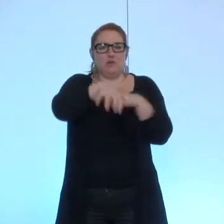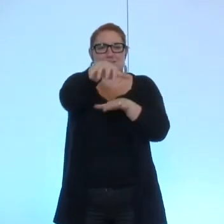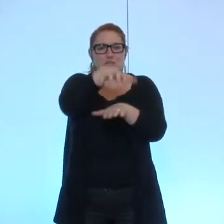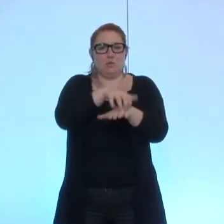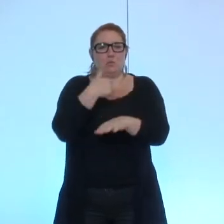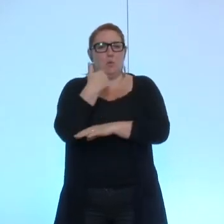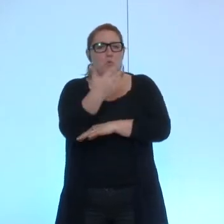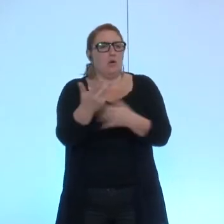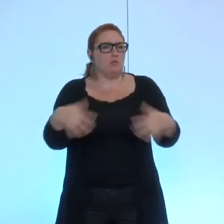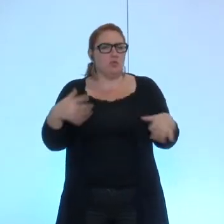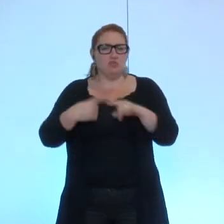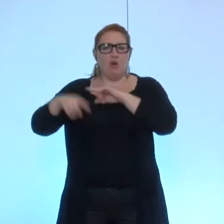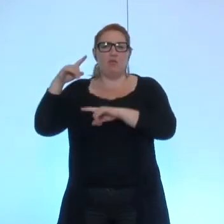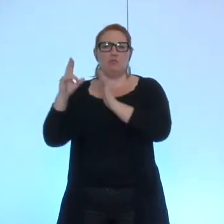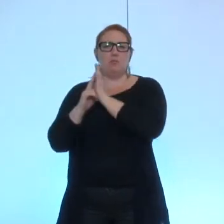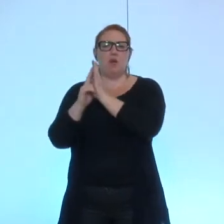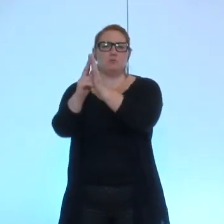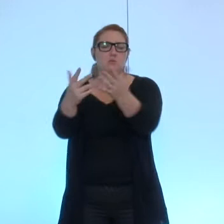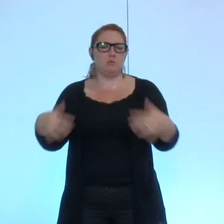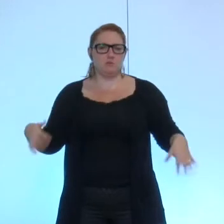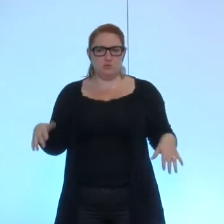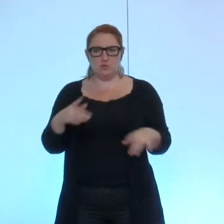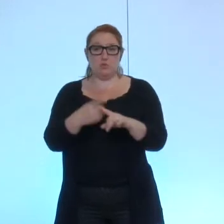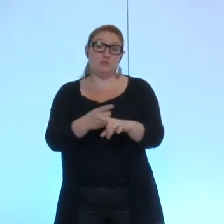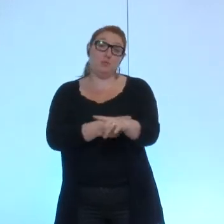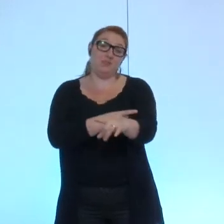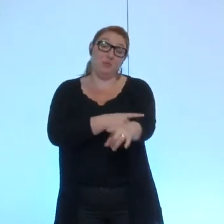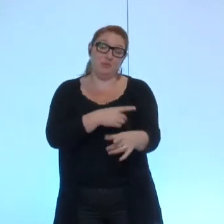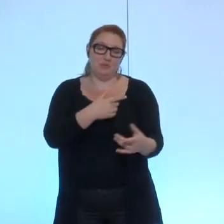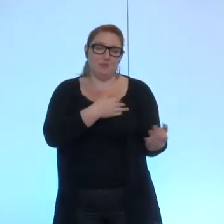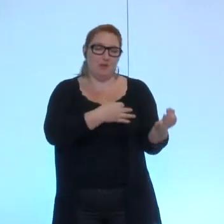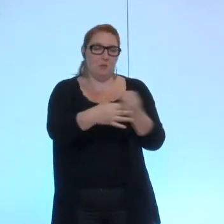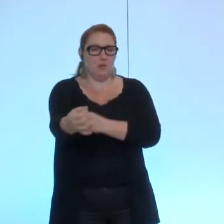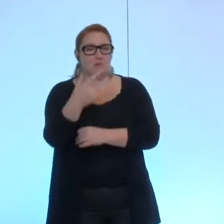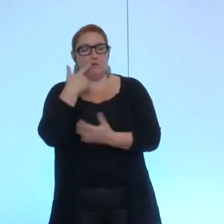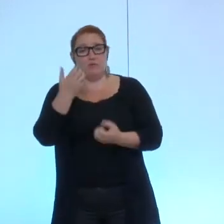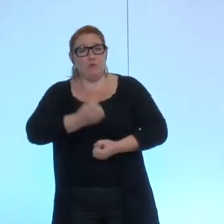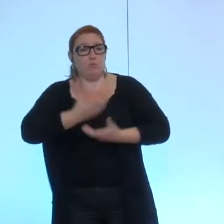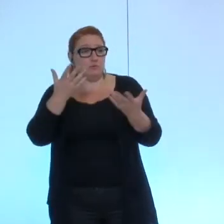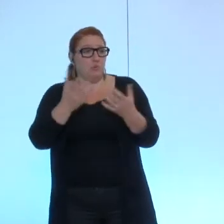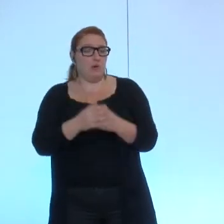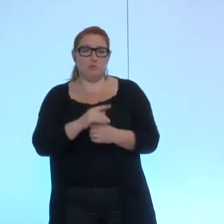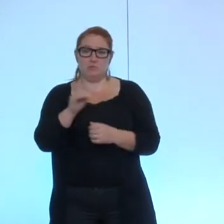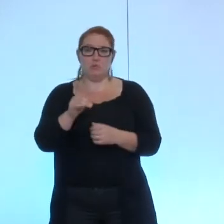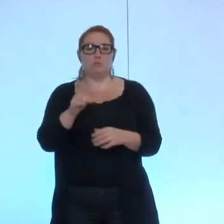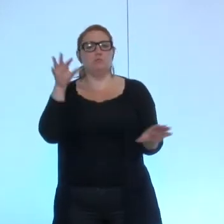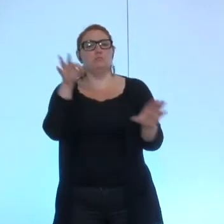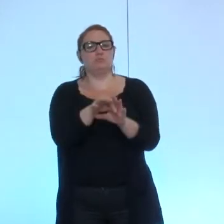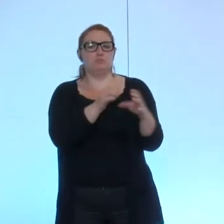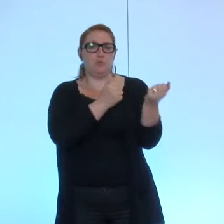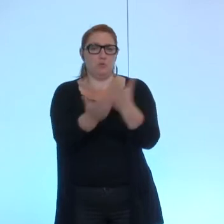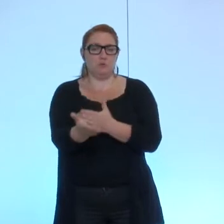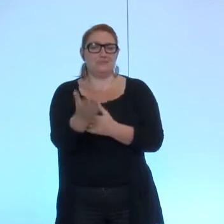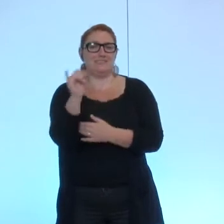a déjà fait l'objet d'ailleurs de précédentes délibérations puisque ça se fait au fur et à mesure y a-t-il des prises de parole non je mets cette délibération en